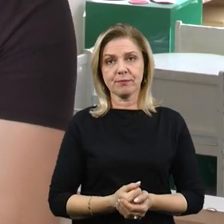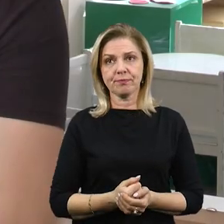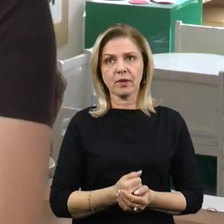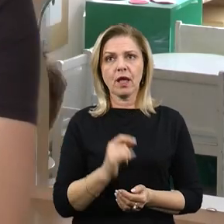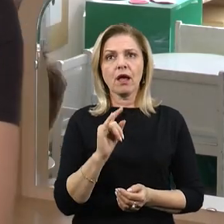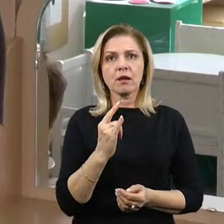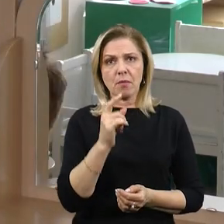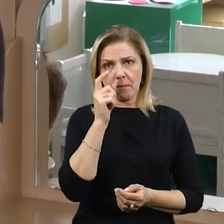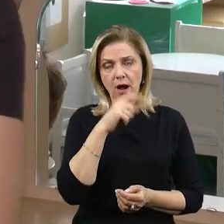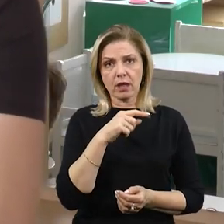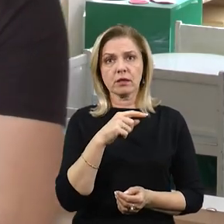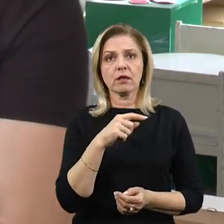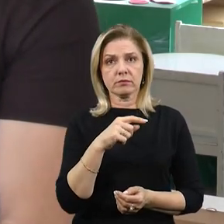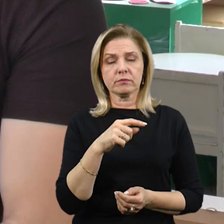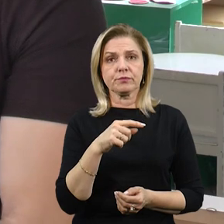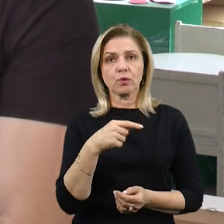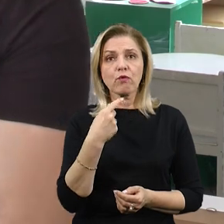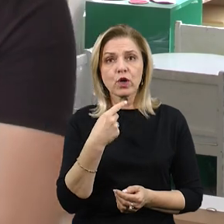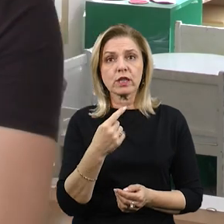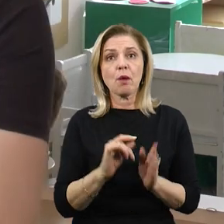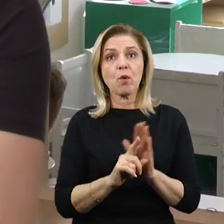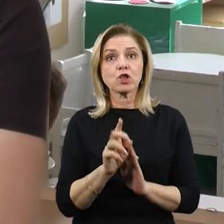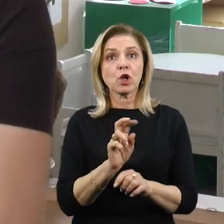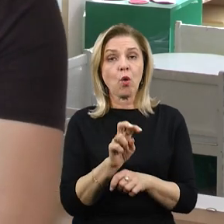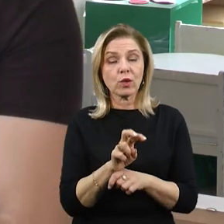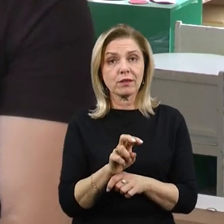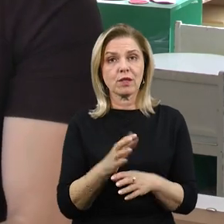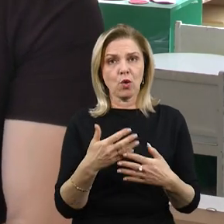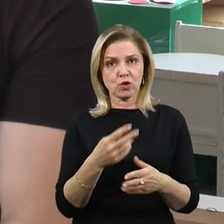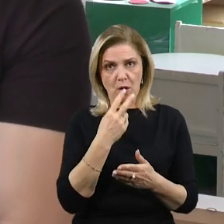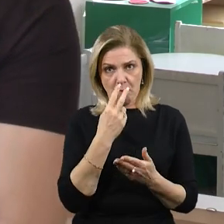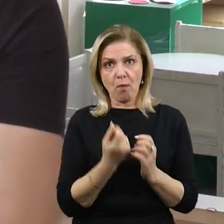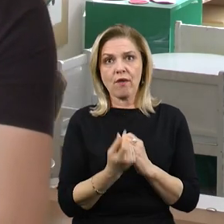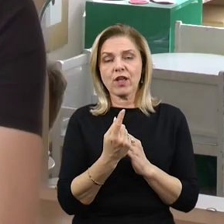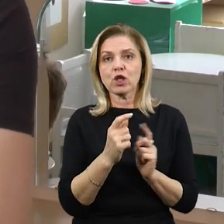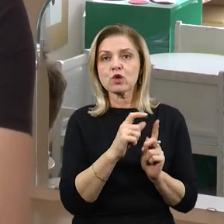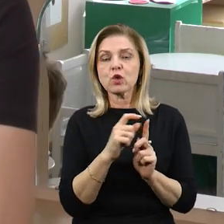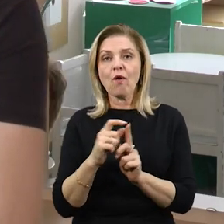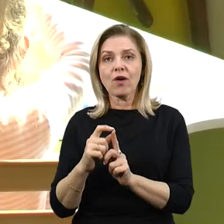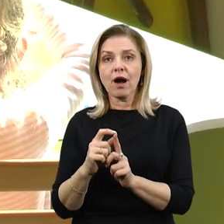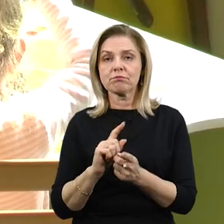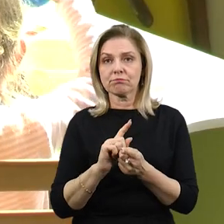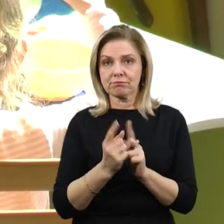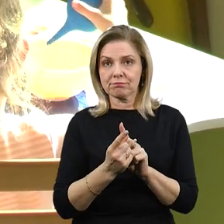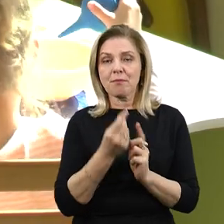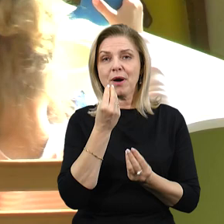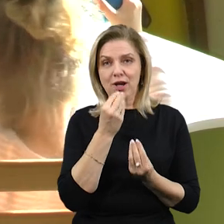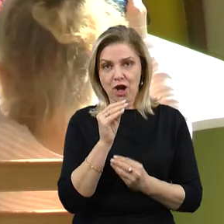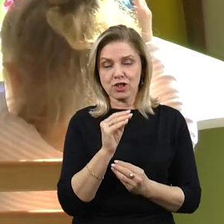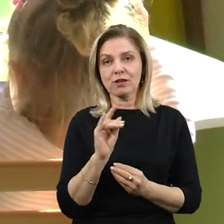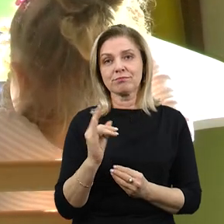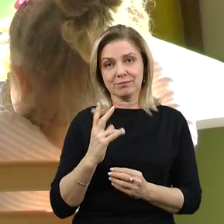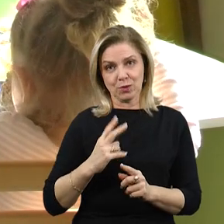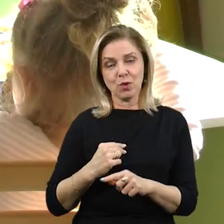Це почали ходити, то вже в нас проявилися деякі слова, пішли влуч, покращення. Подобається їй.